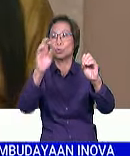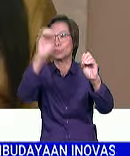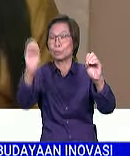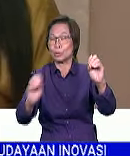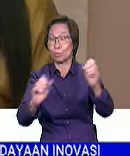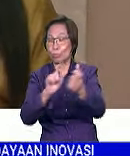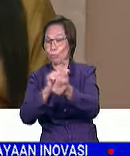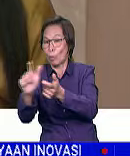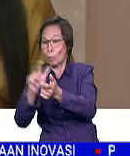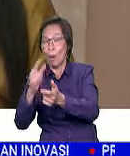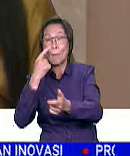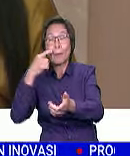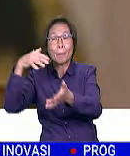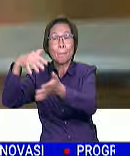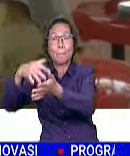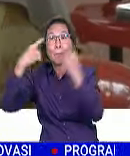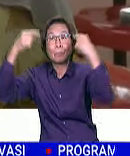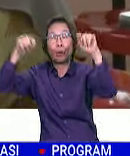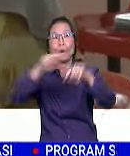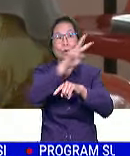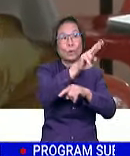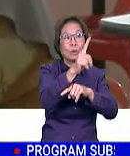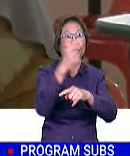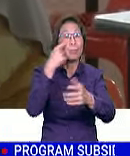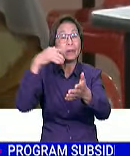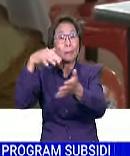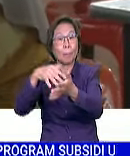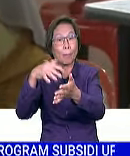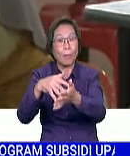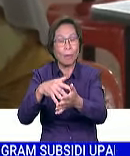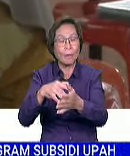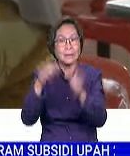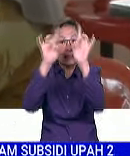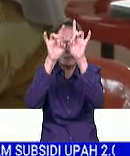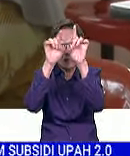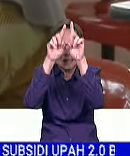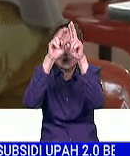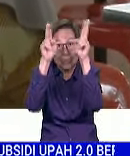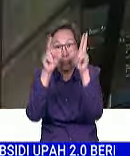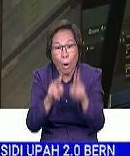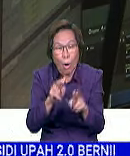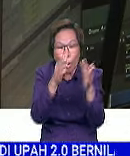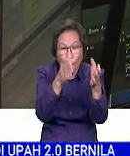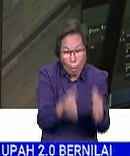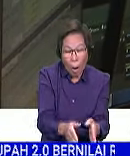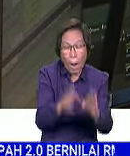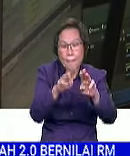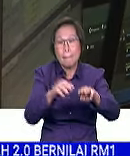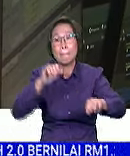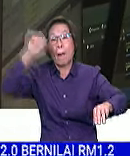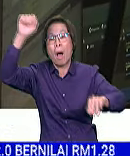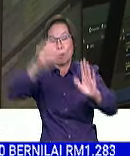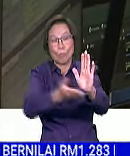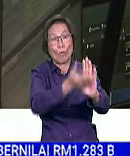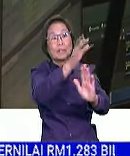Bagi pencapaian mata pelajaran, daripada 21 mata pelajaran yang diduduki calon Sabah, 9 mata pelajaran menunjukkan